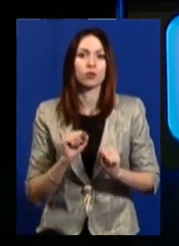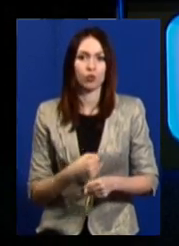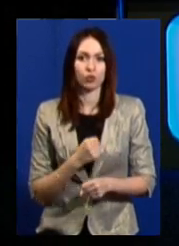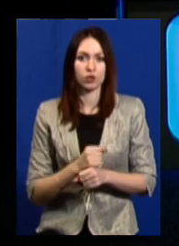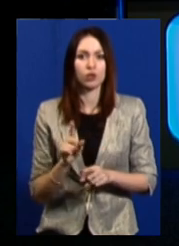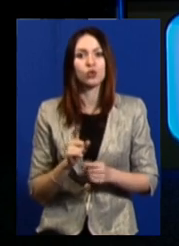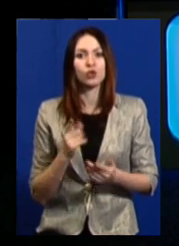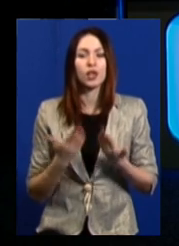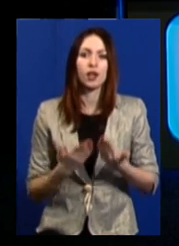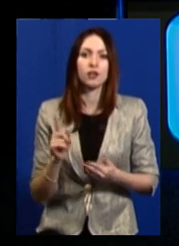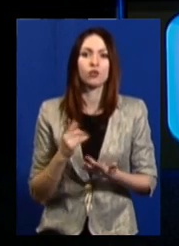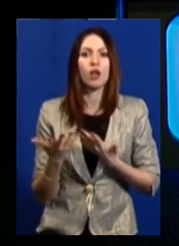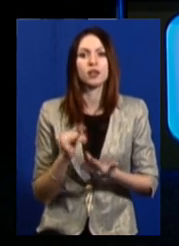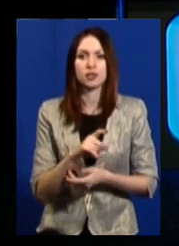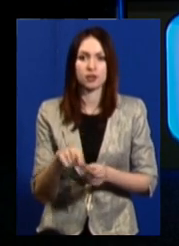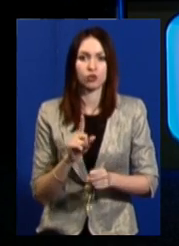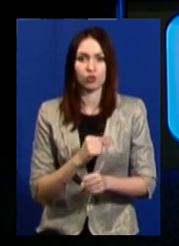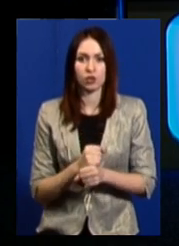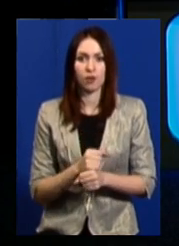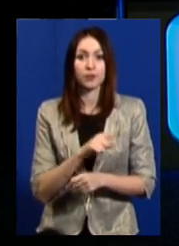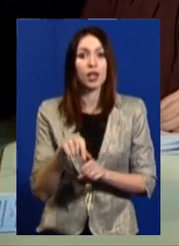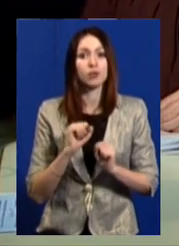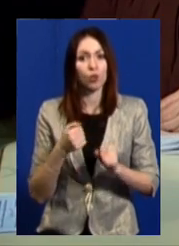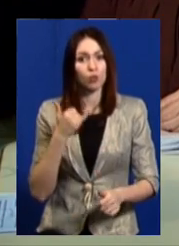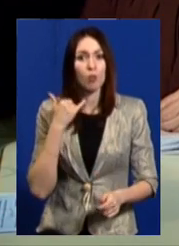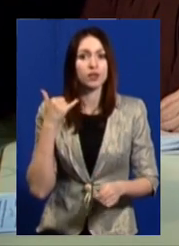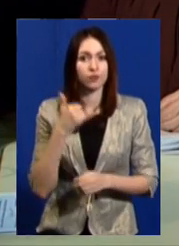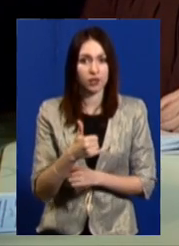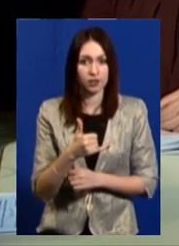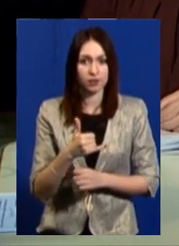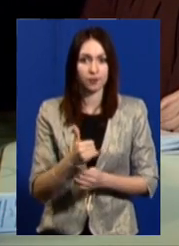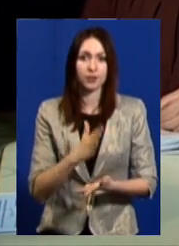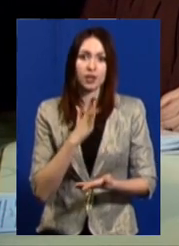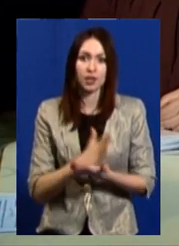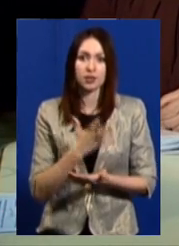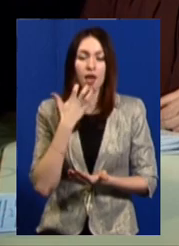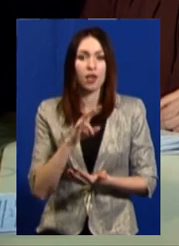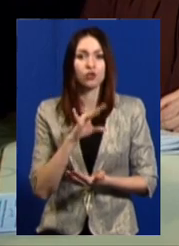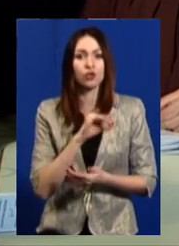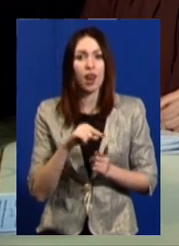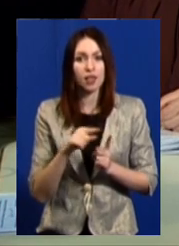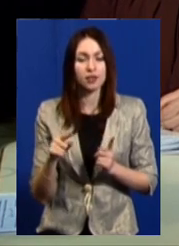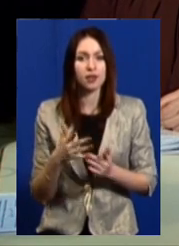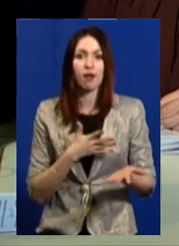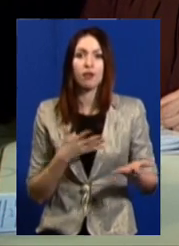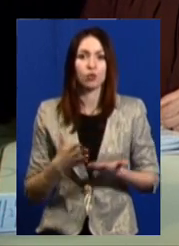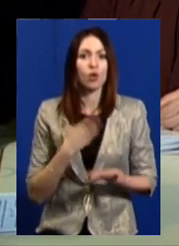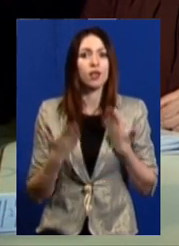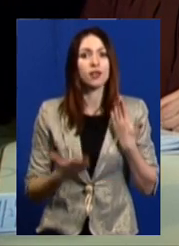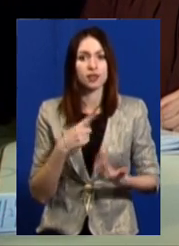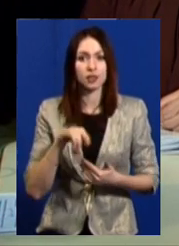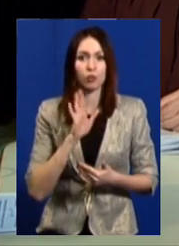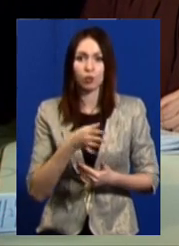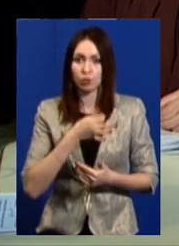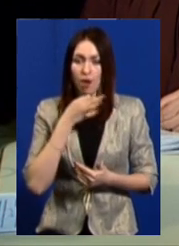робити, або що деякі з них роблять? Вони можуть зателефонувати. Існують гарячі лінії, які, якщо ми будемо